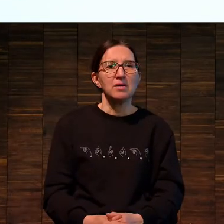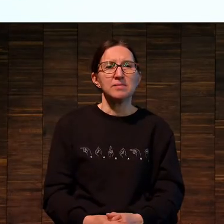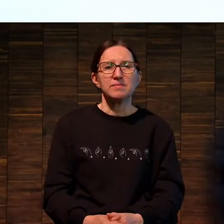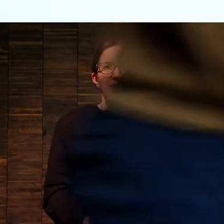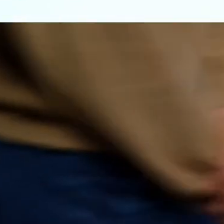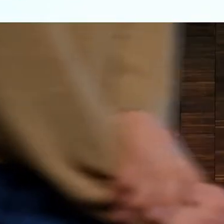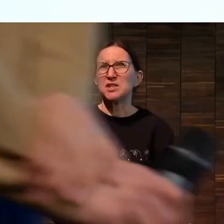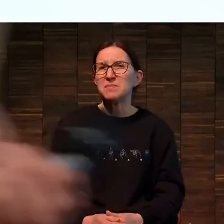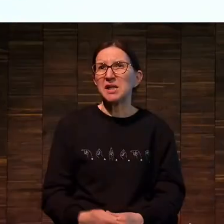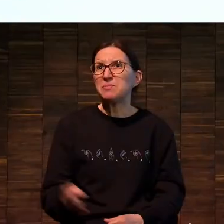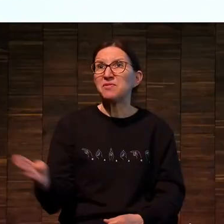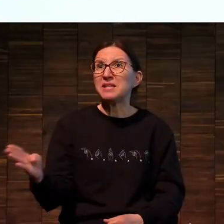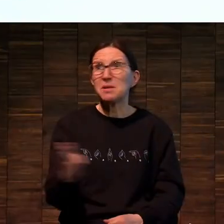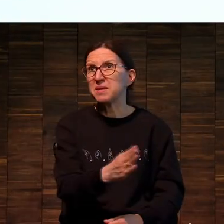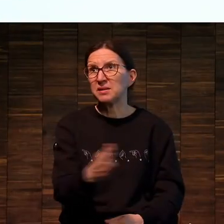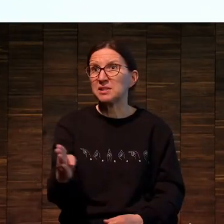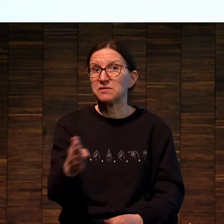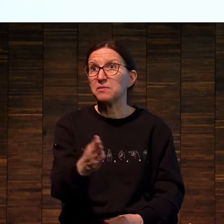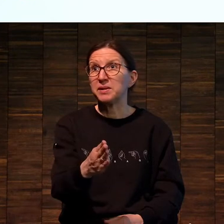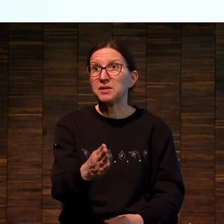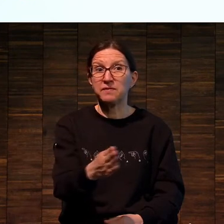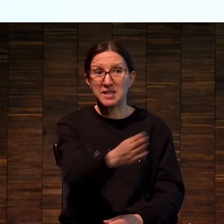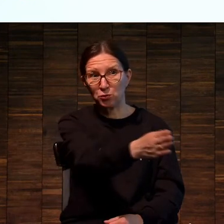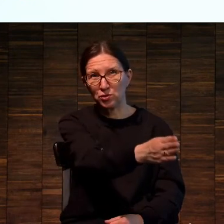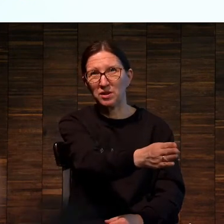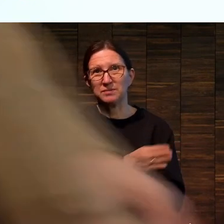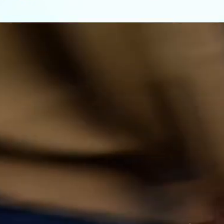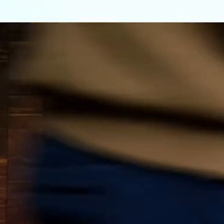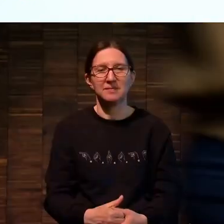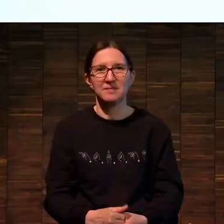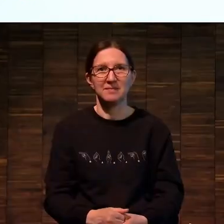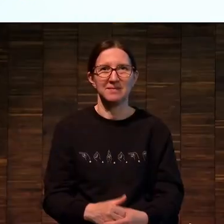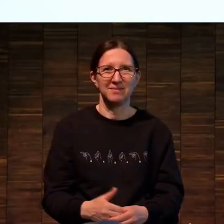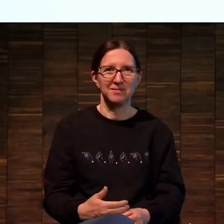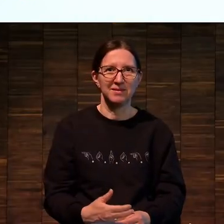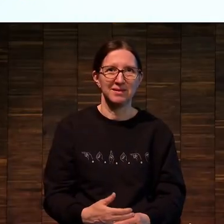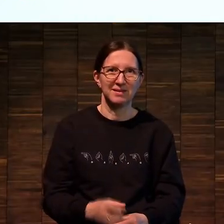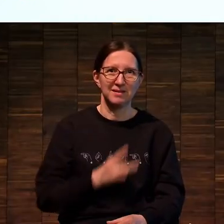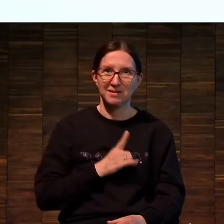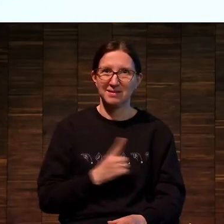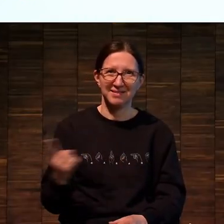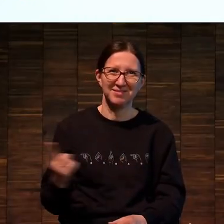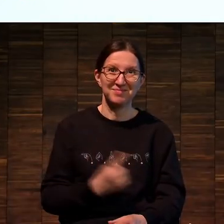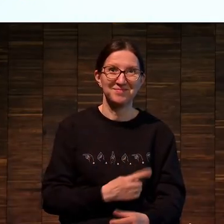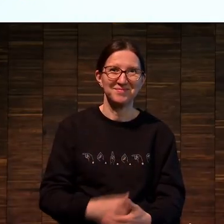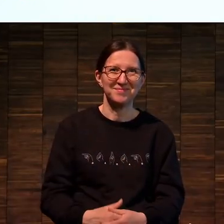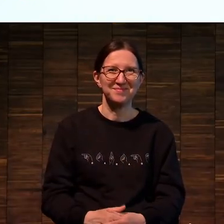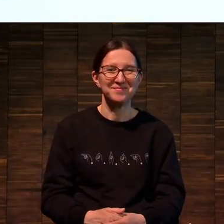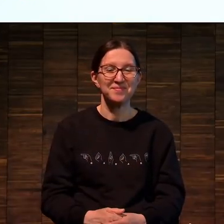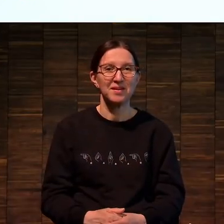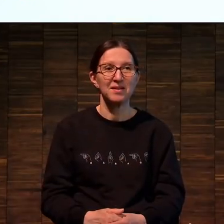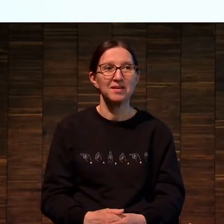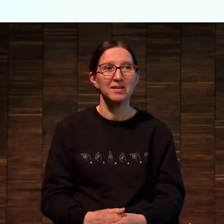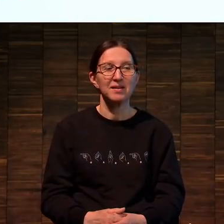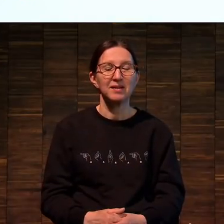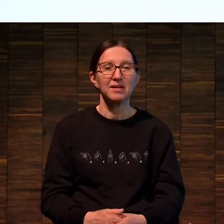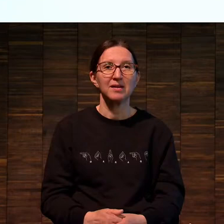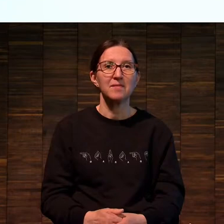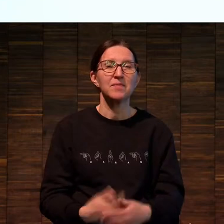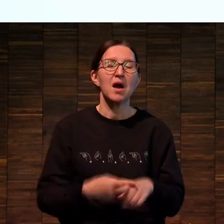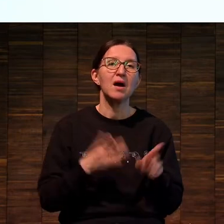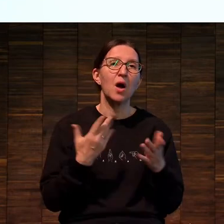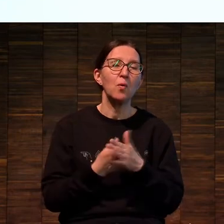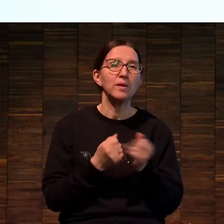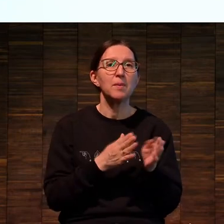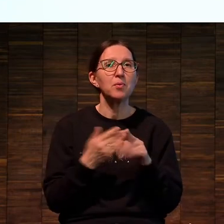Вы говорили, что есть пиранези, металли, стертые доски. Это вообще сколько оттисков в итоге? Ну, какой-то ориентир,